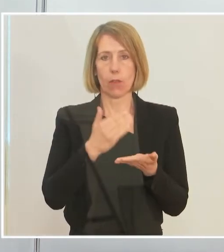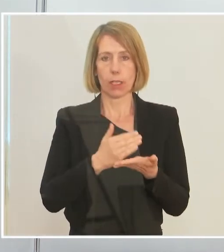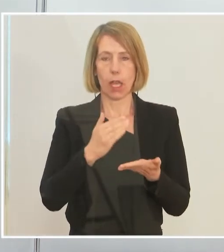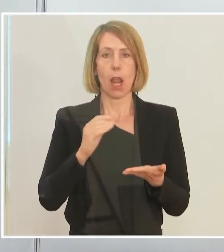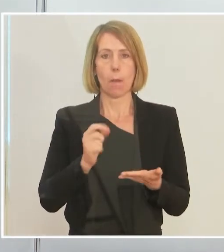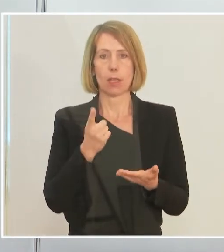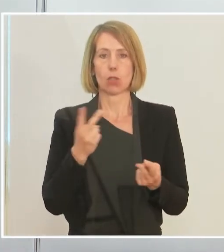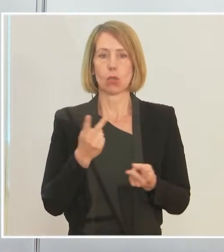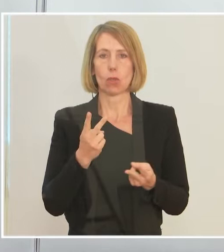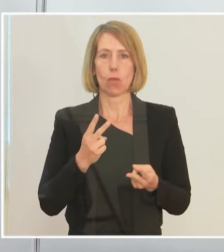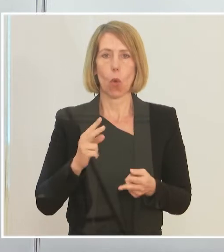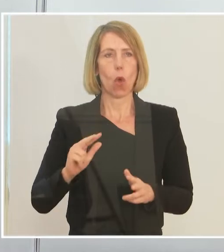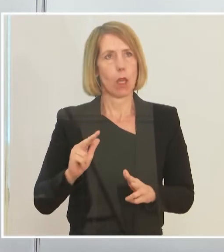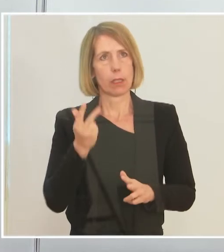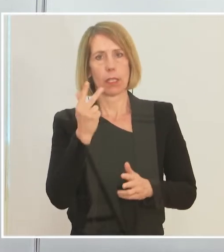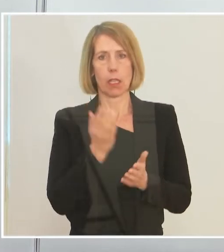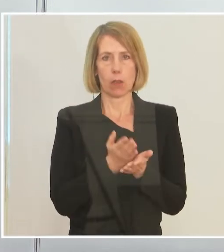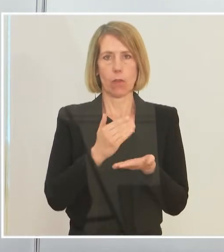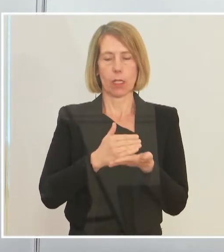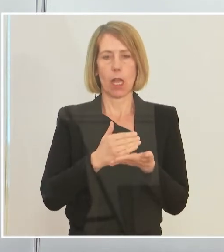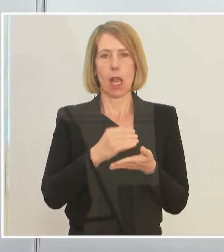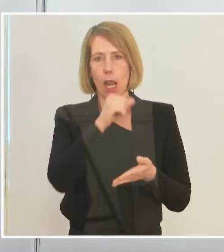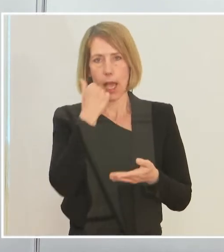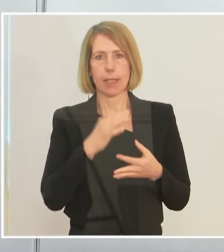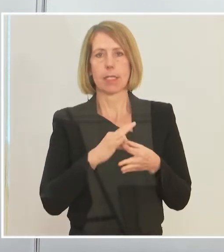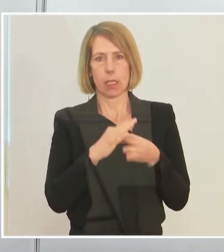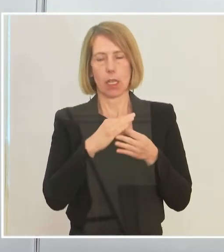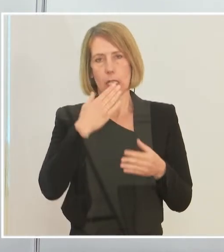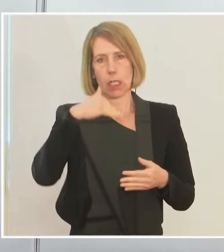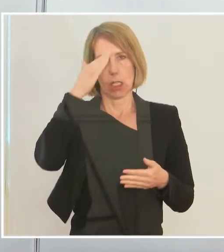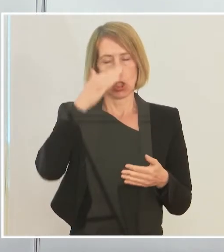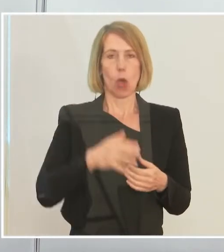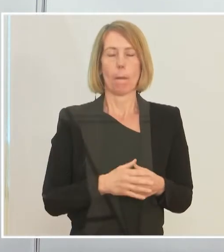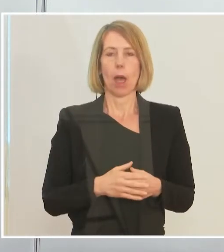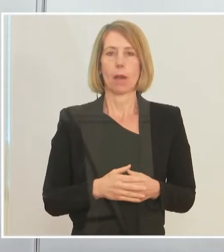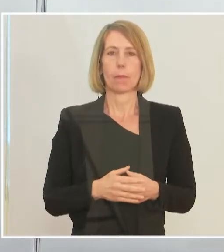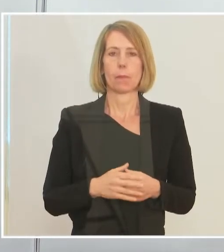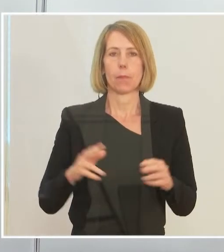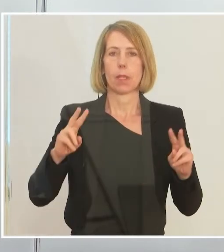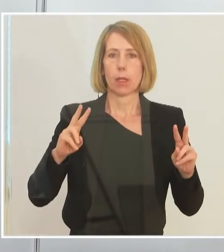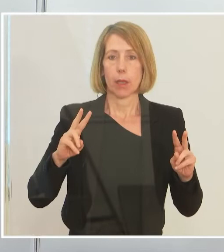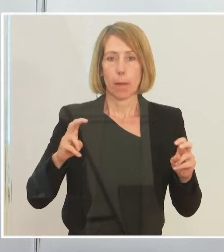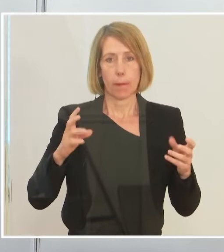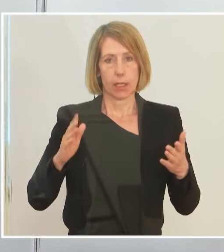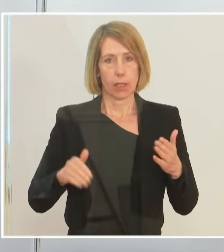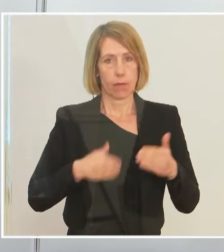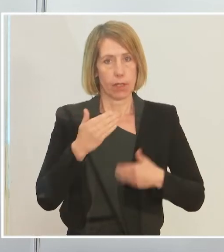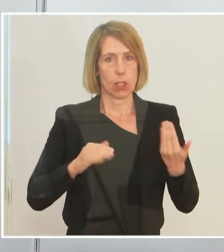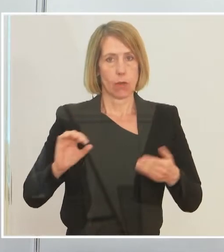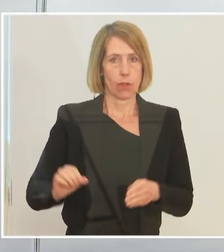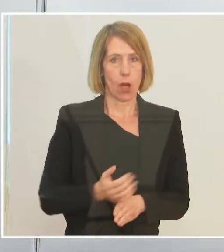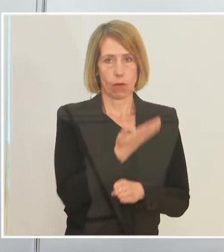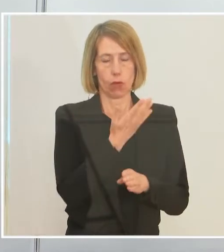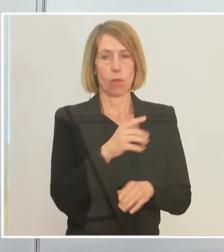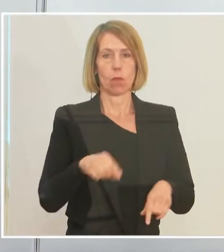stark, aber im dritten Quartal und damit im Sommer. Und mit dem Wirtschaftsaufschwung werden sich natürlich weitere und